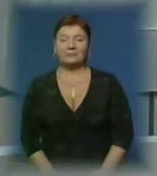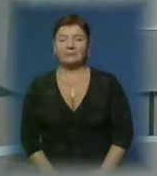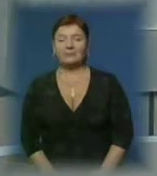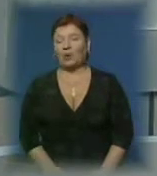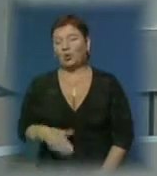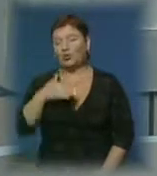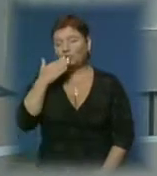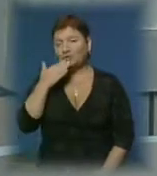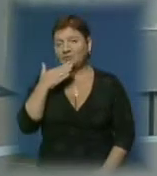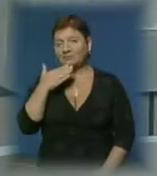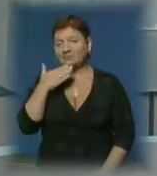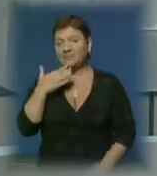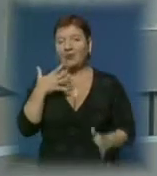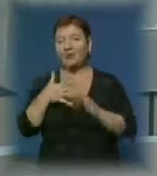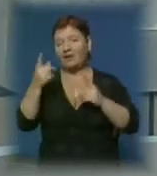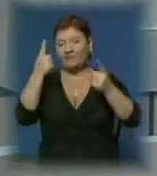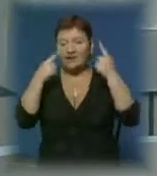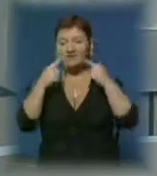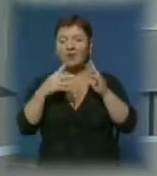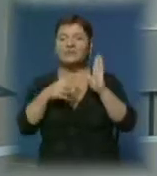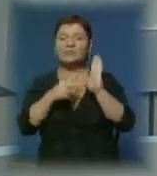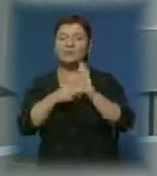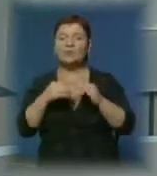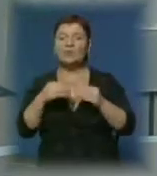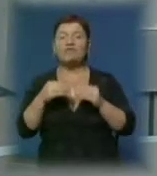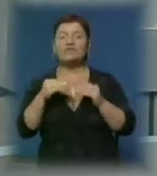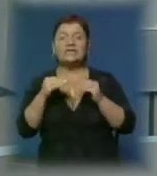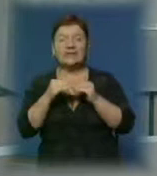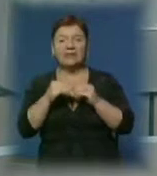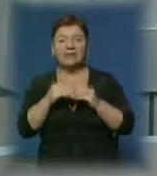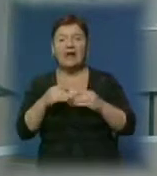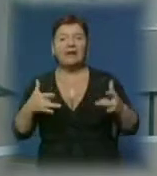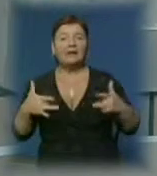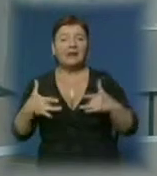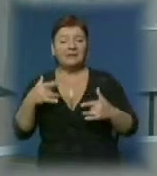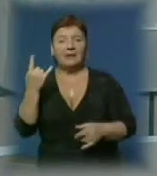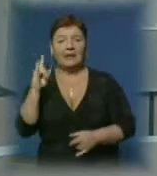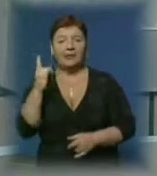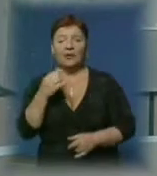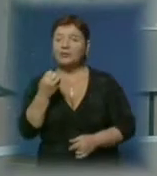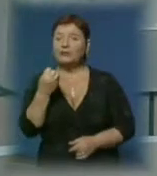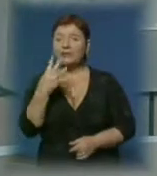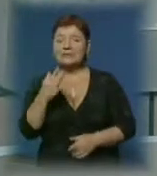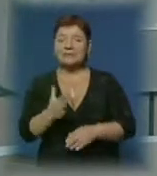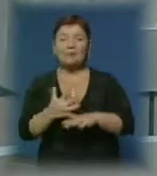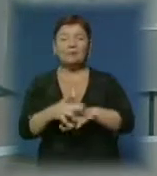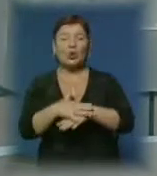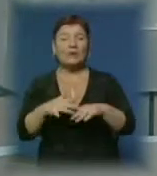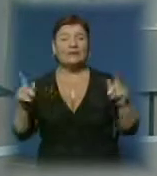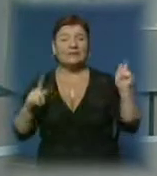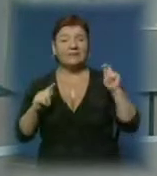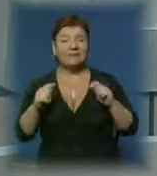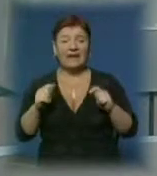Ужгород порине в казку з 8 по 10 жовтня в обласному академічному театрі «Ляльок» триватиме 14-й міжнародний фестиваль